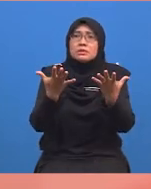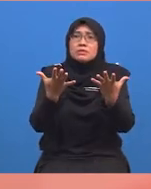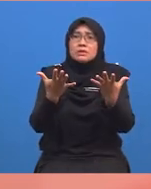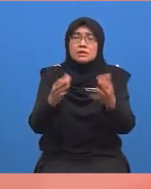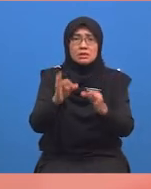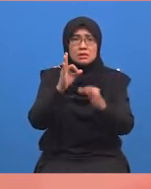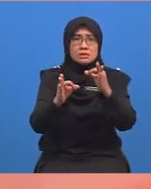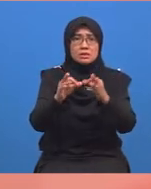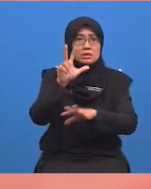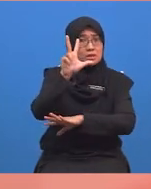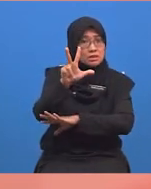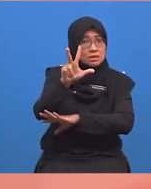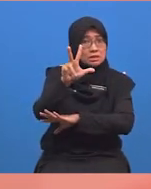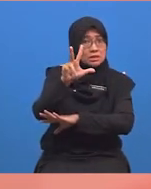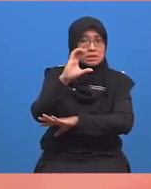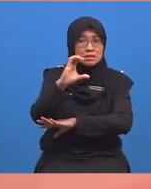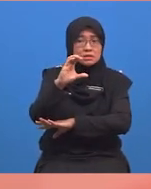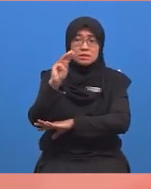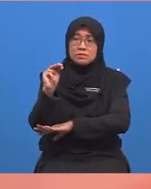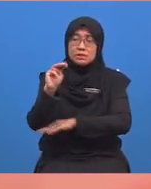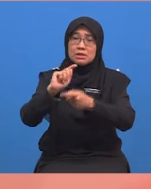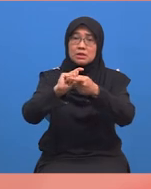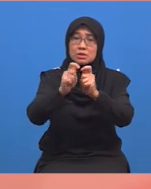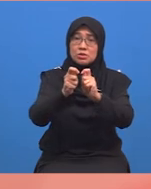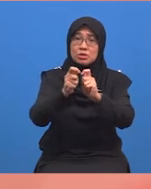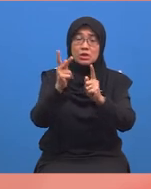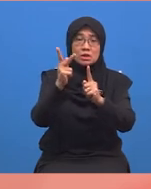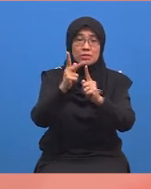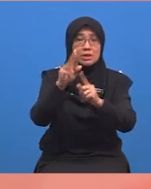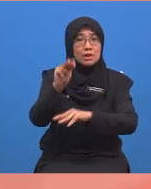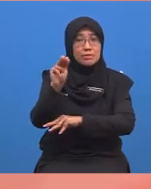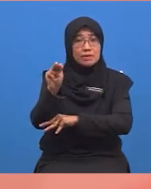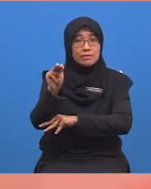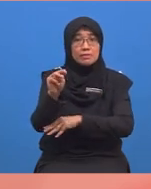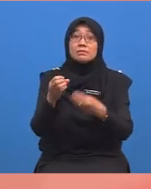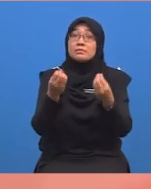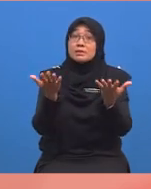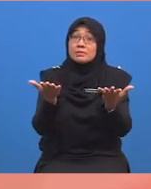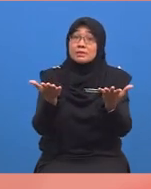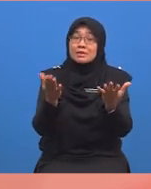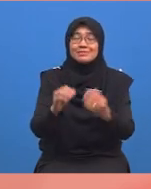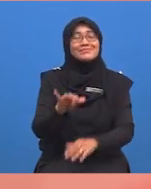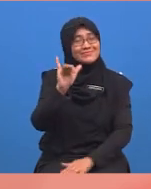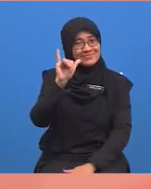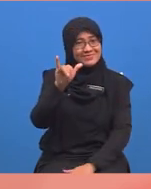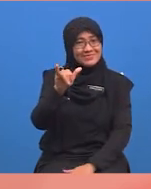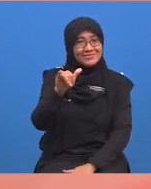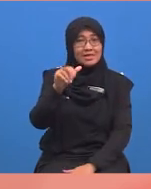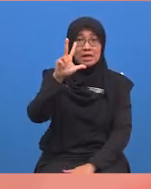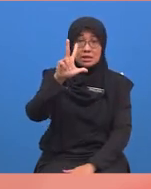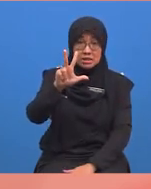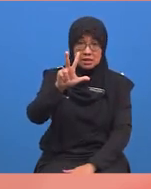jika tiga sentimeter ditukarkan kepada milimeter? Ya, tiga